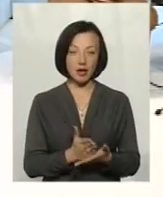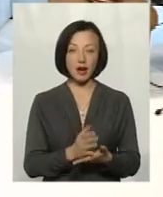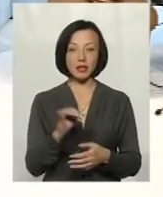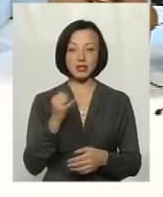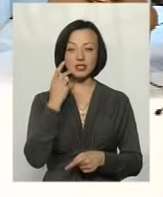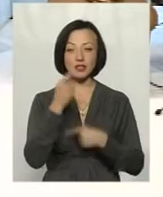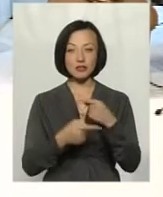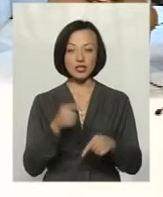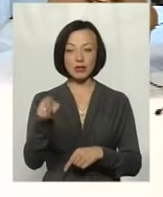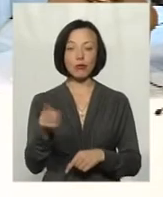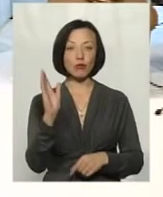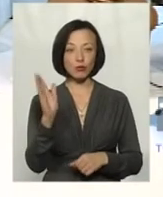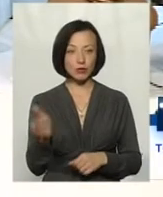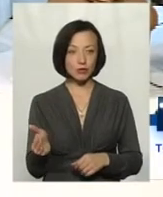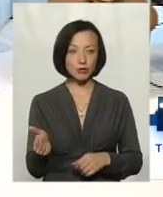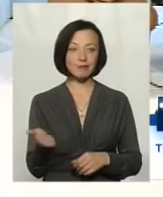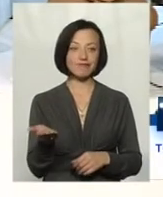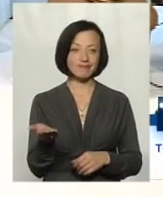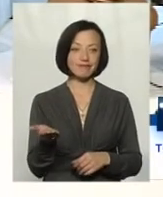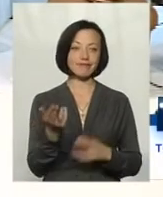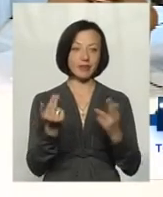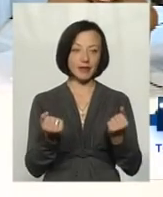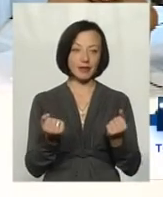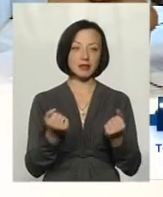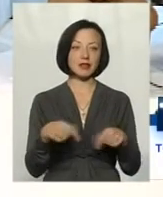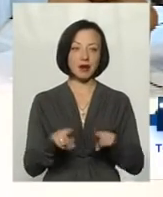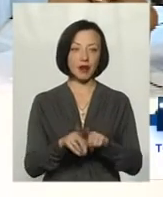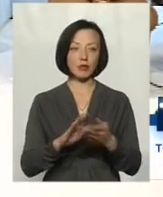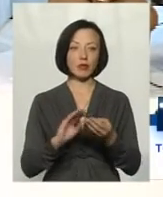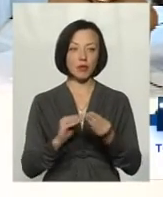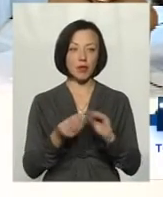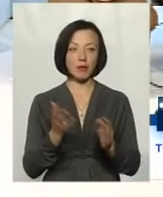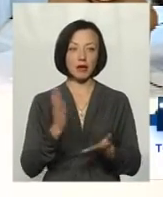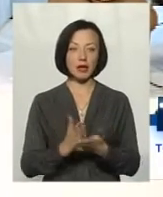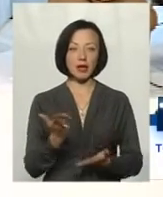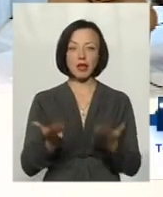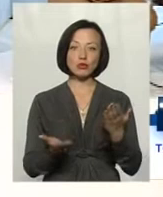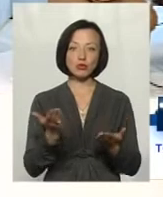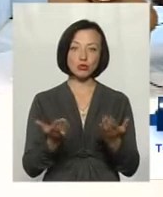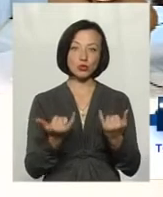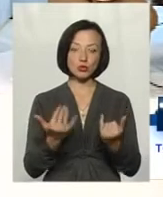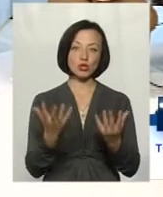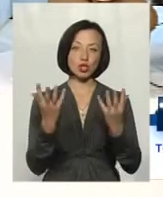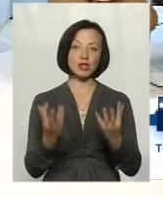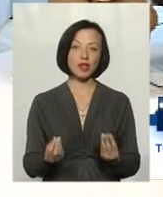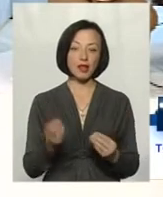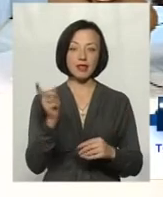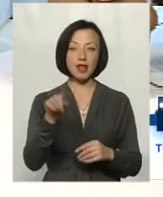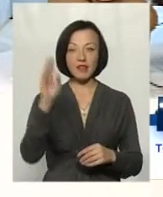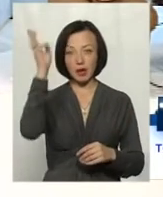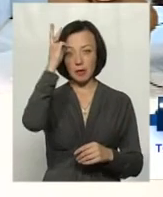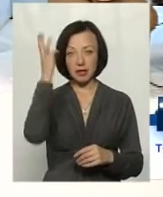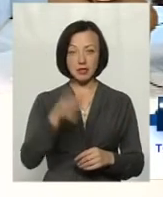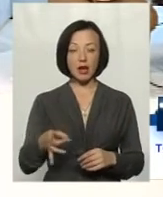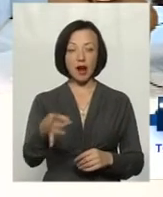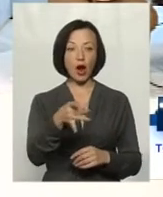вона завжди там буде, так? Так, так. Така проблема є. І якщо ми беремо на сьогоднішній навіть Хмельницький район, то